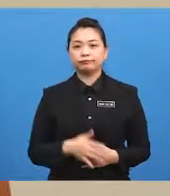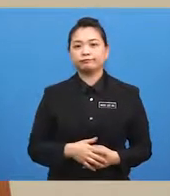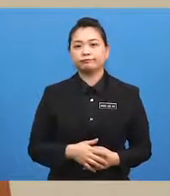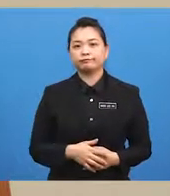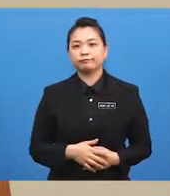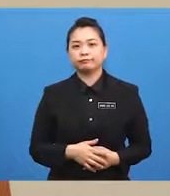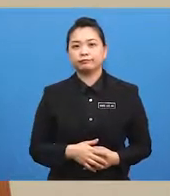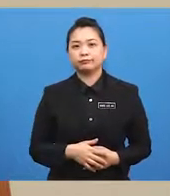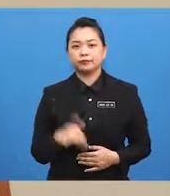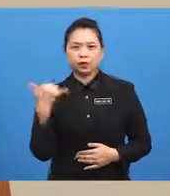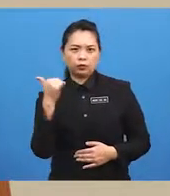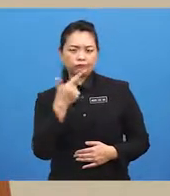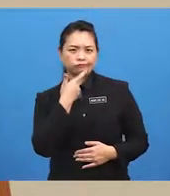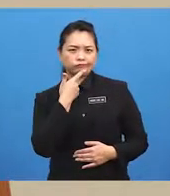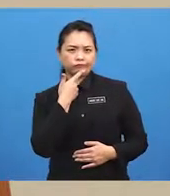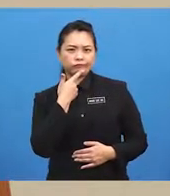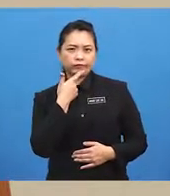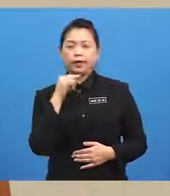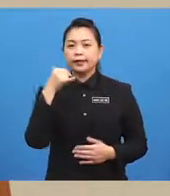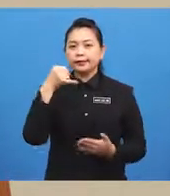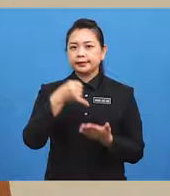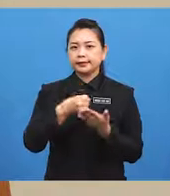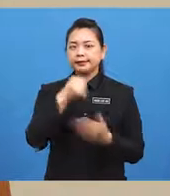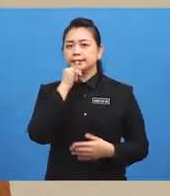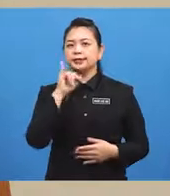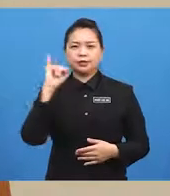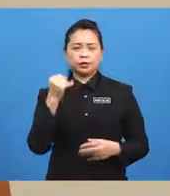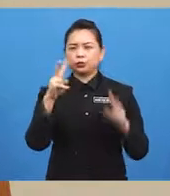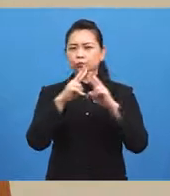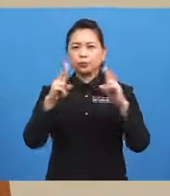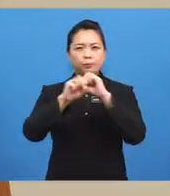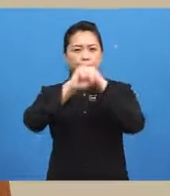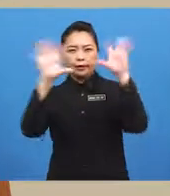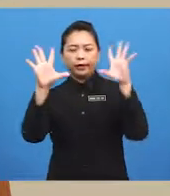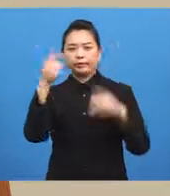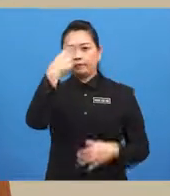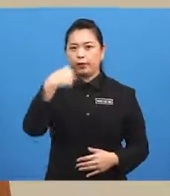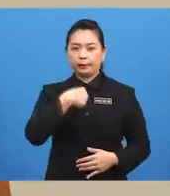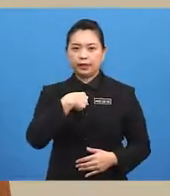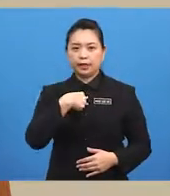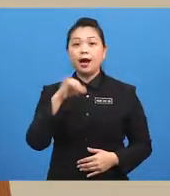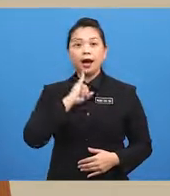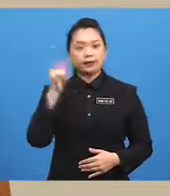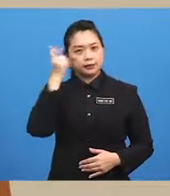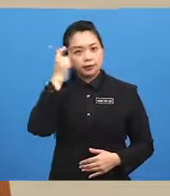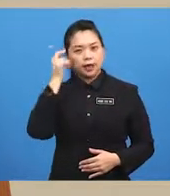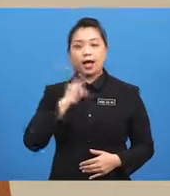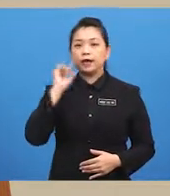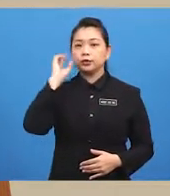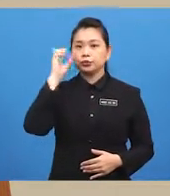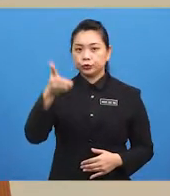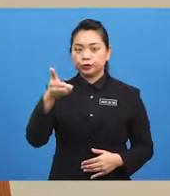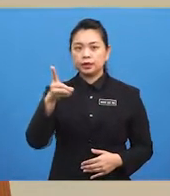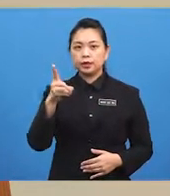Yellow? It's just too bright for me. I think I should paint my